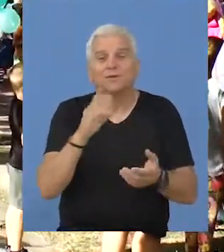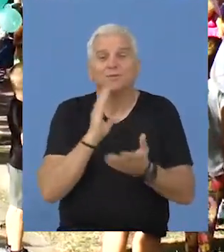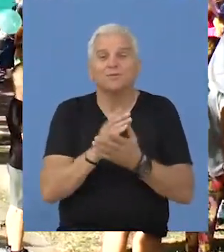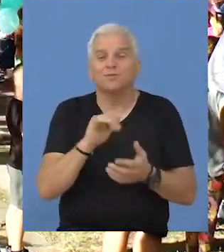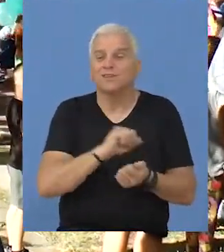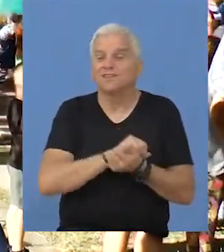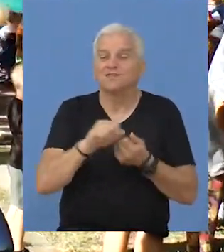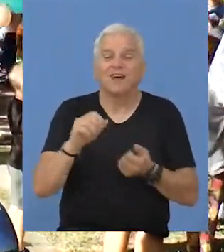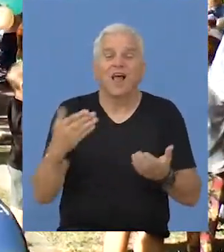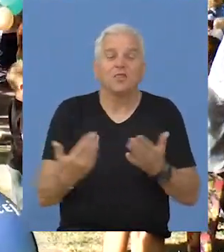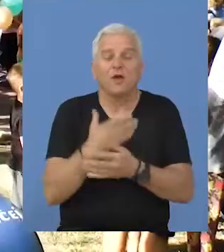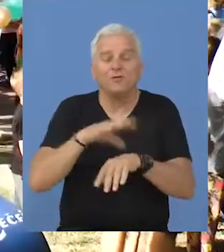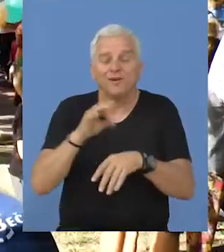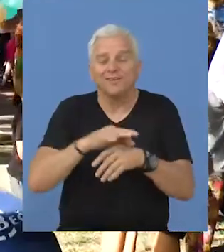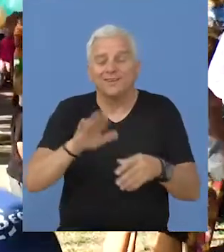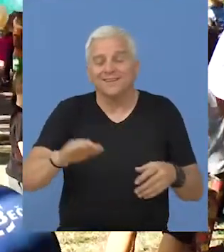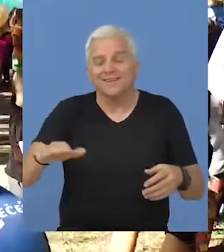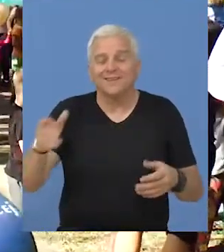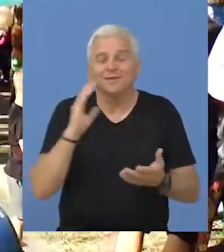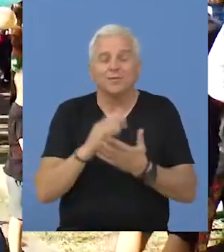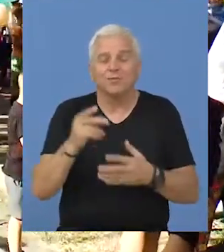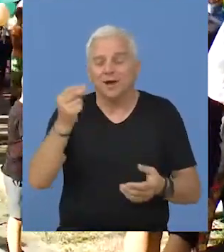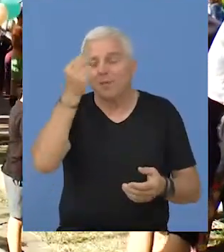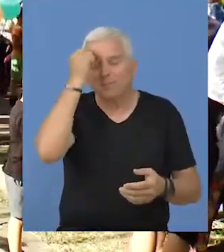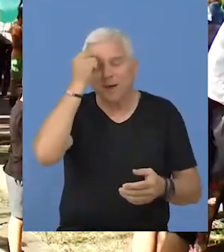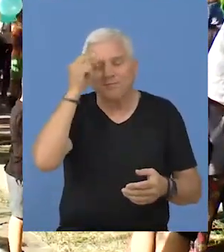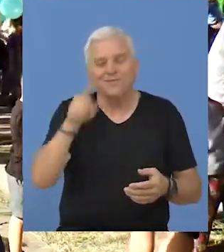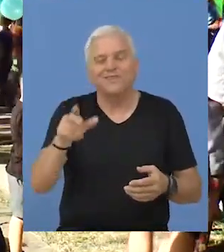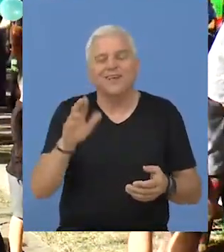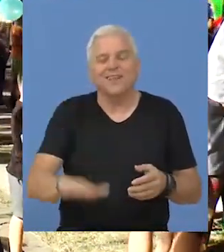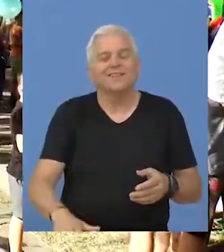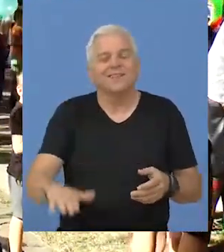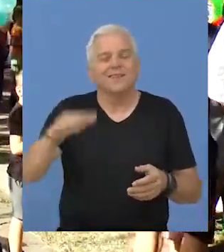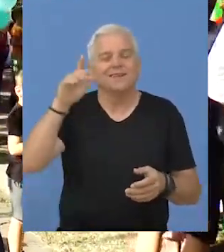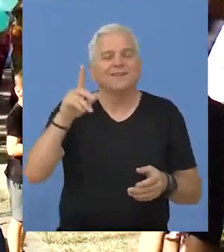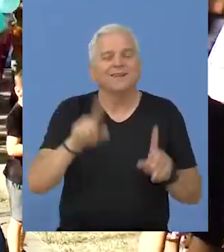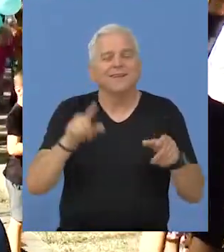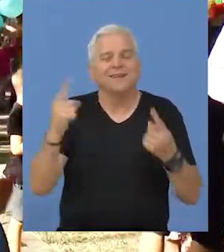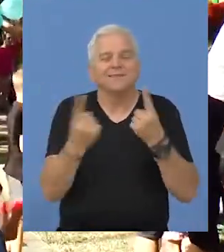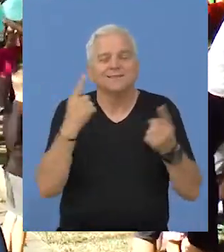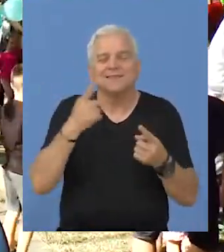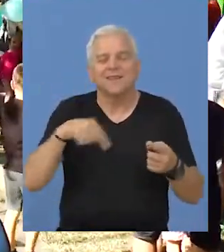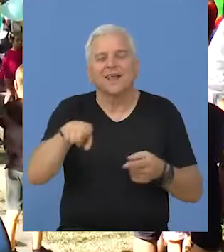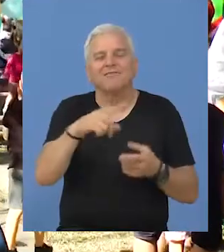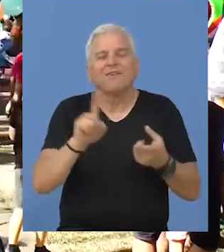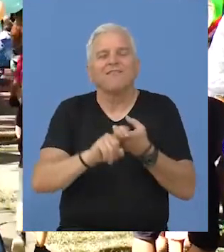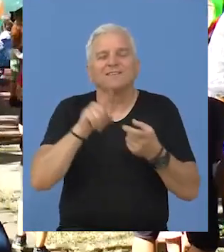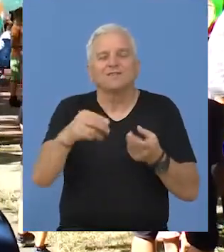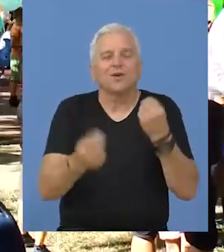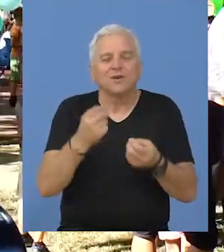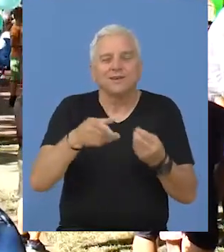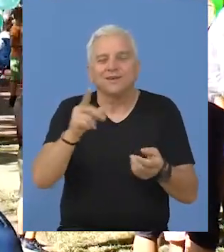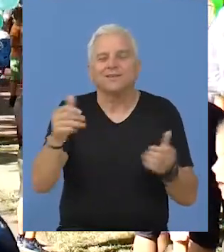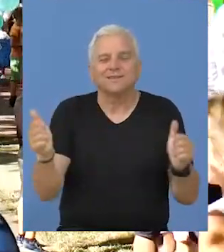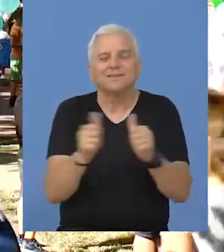djeca prosto pamte u detinstvu neke događaje, vezane za ovo naselje, da